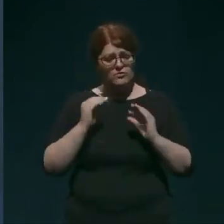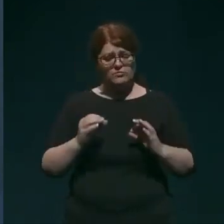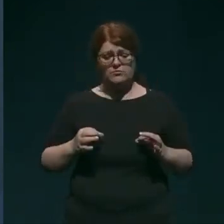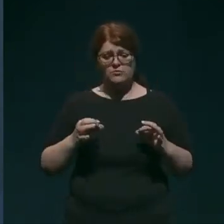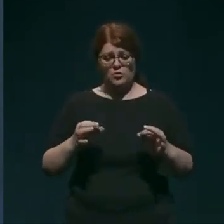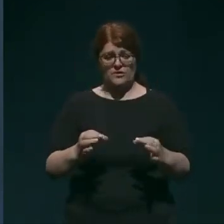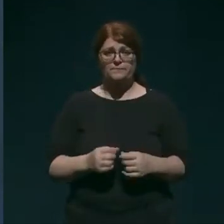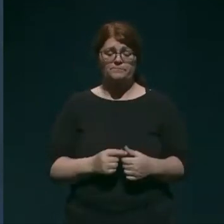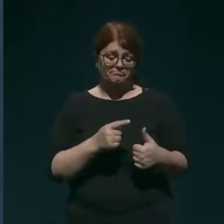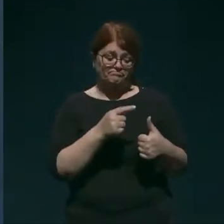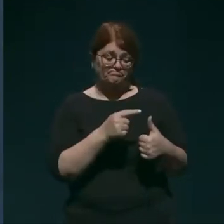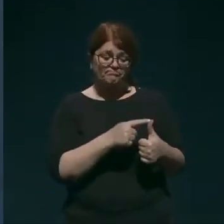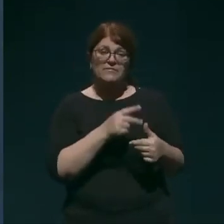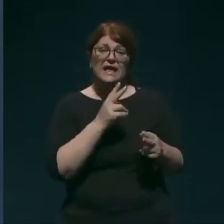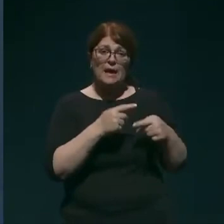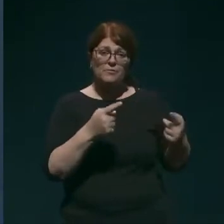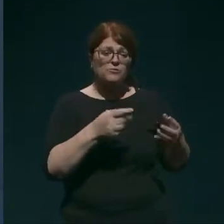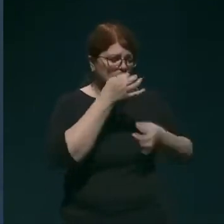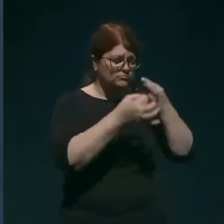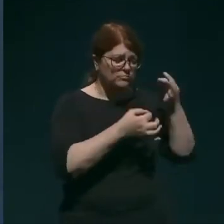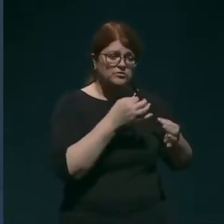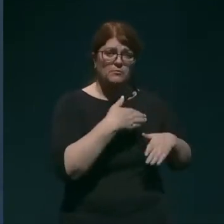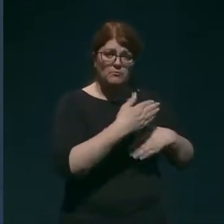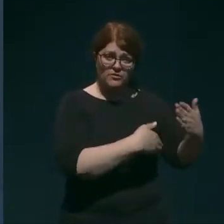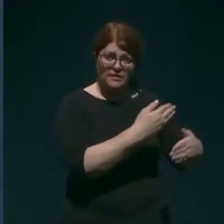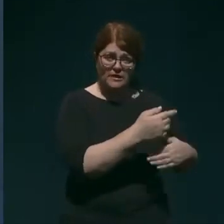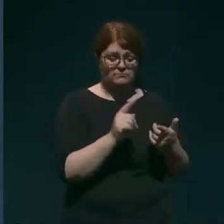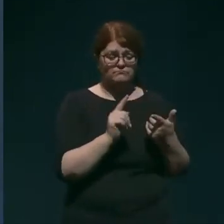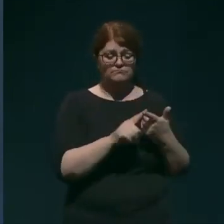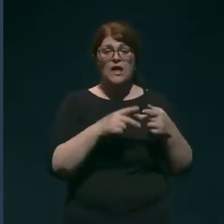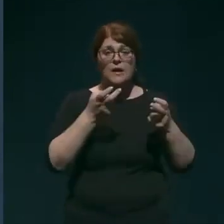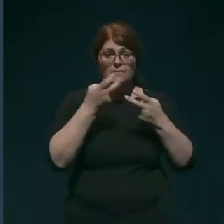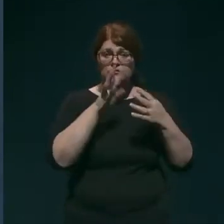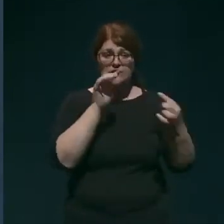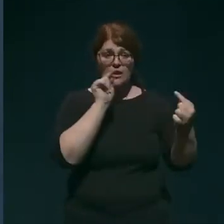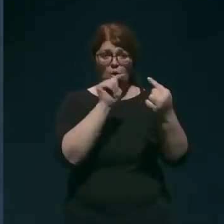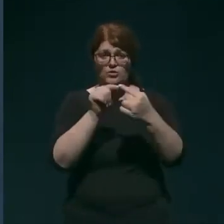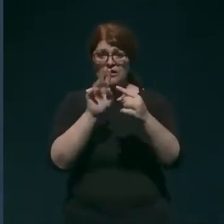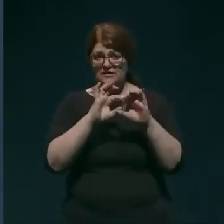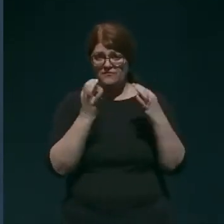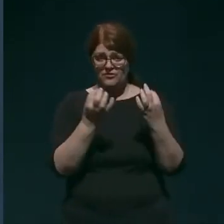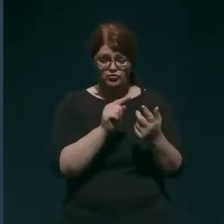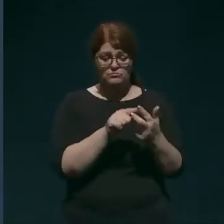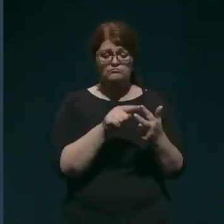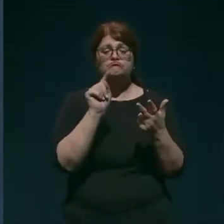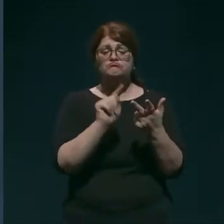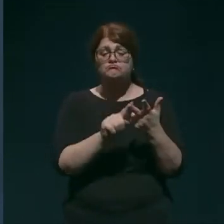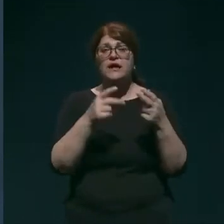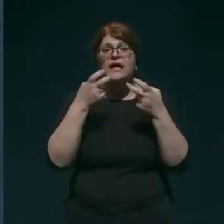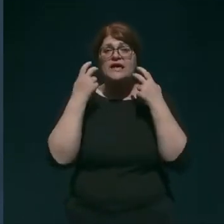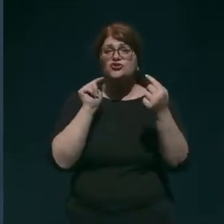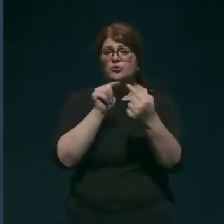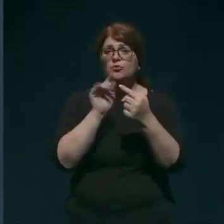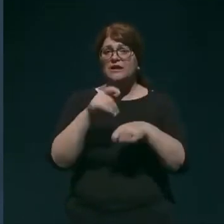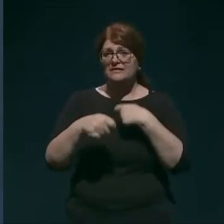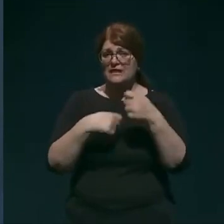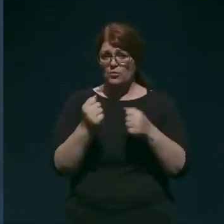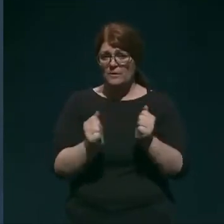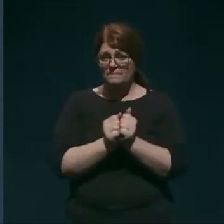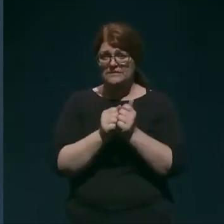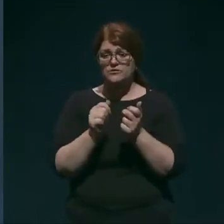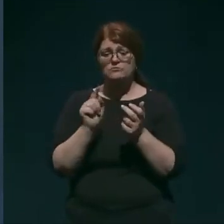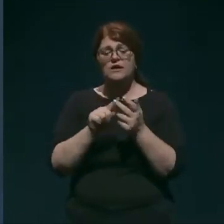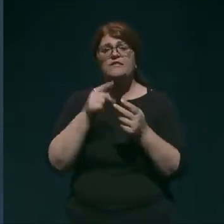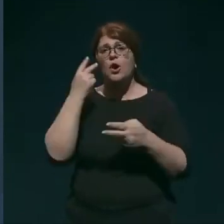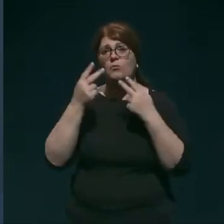Kar pomeni, epidemiološko poizvadovanje je v teku, smo poiskali vse kontakte v družini, iščemo kontakte na delovnem mestu in obravnavamo